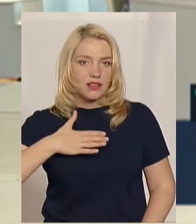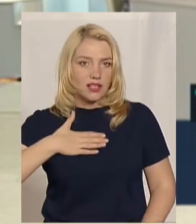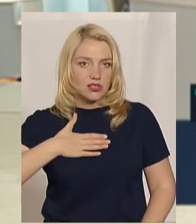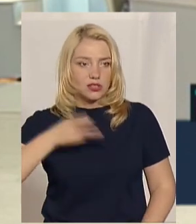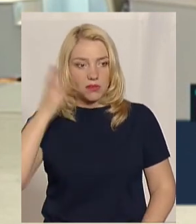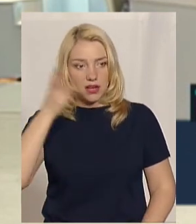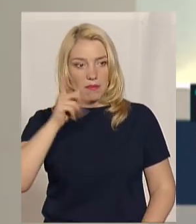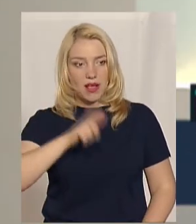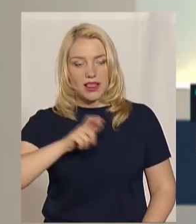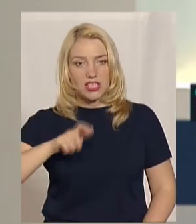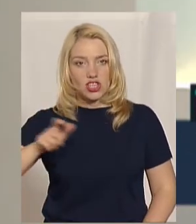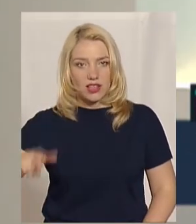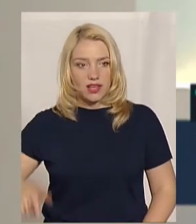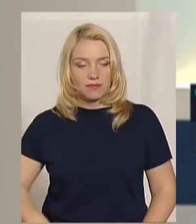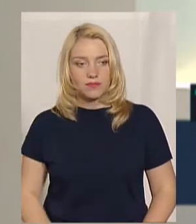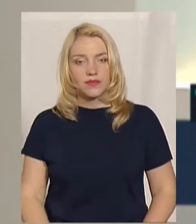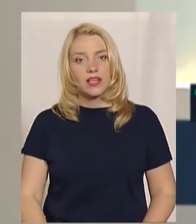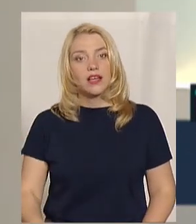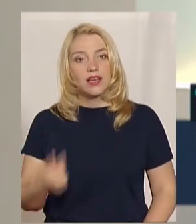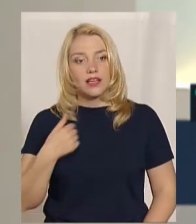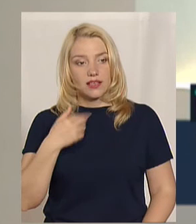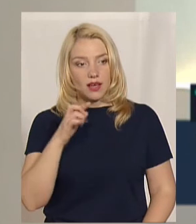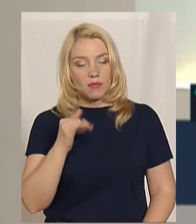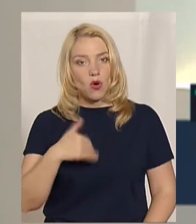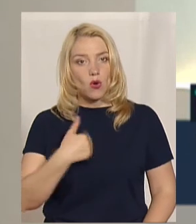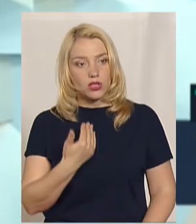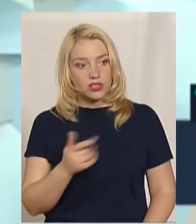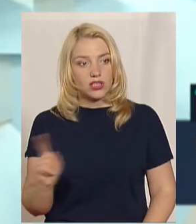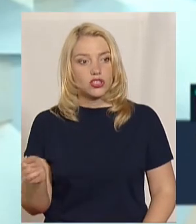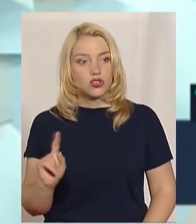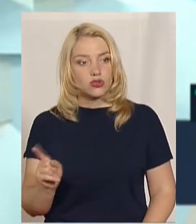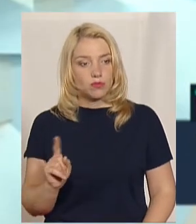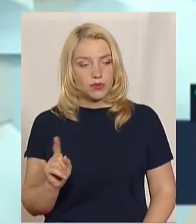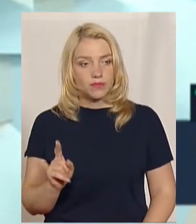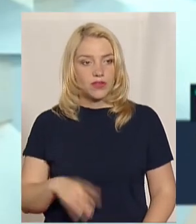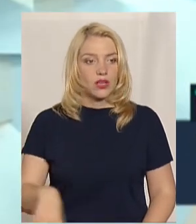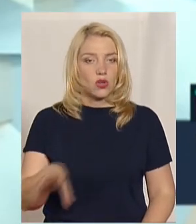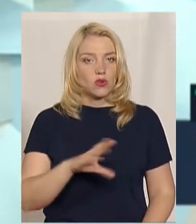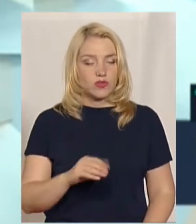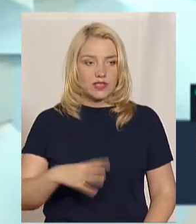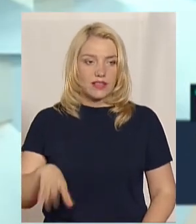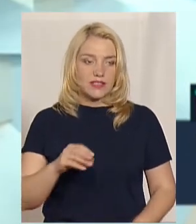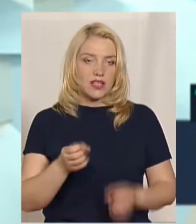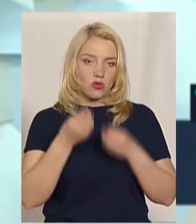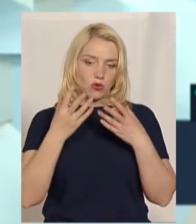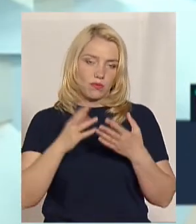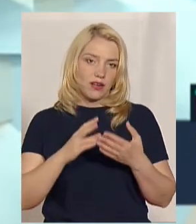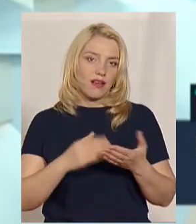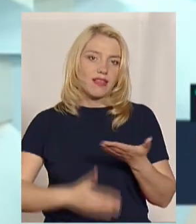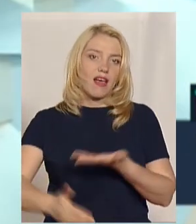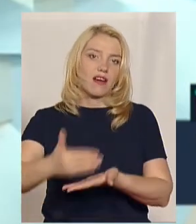хмельничанам? Я б хотіла, щоб у всіх все добре нарешті стало.